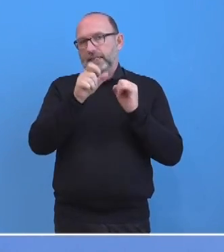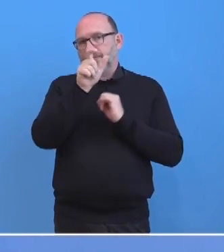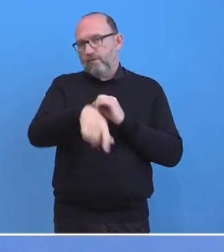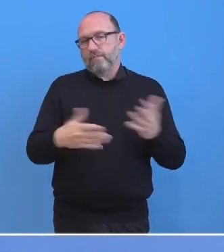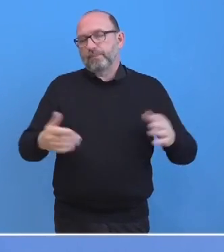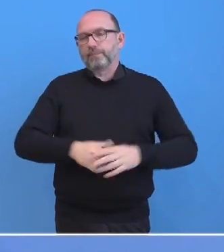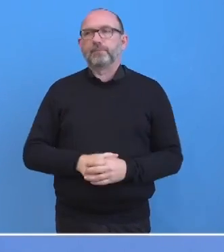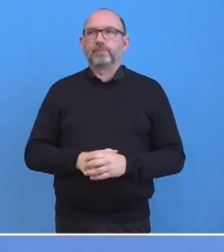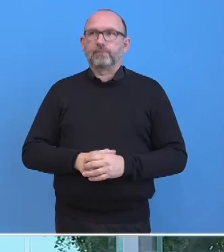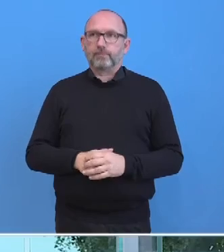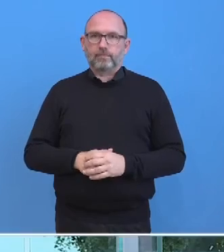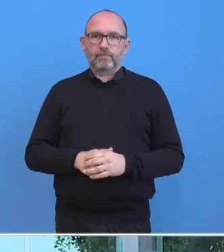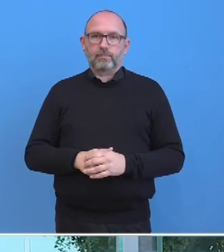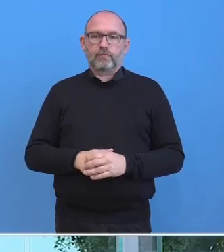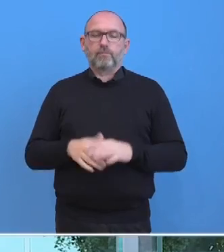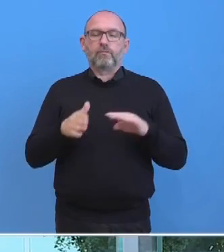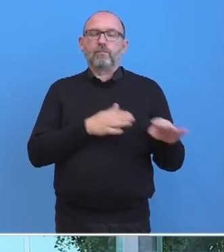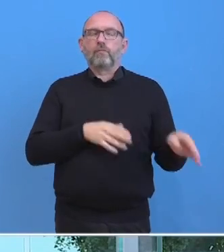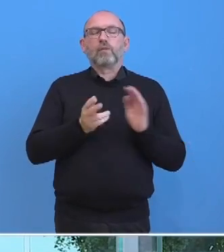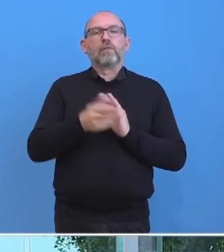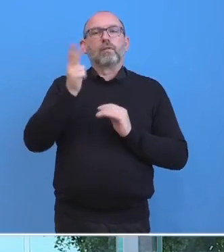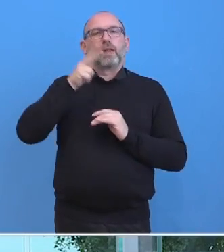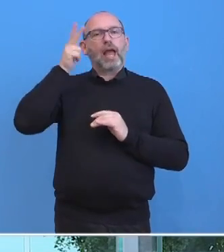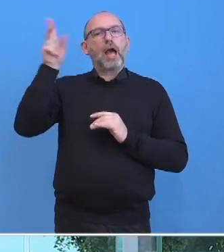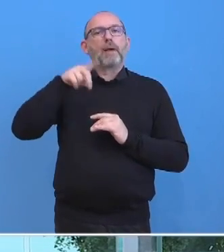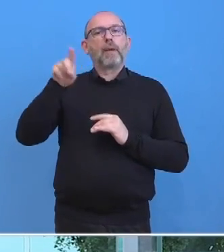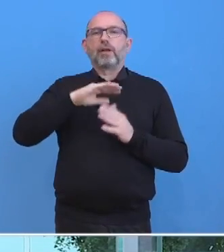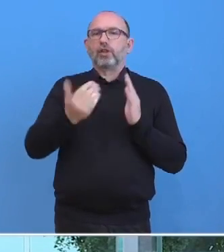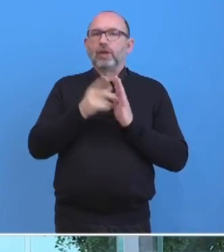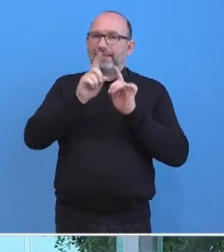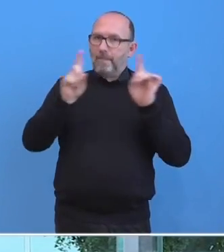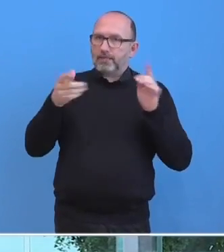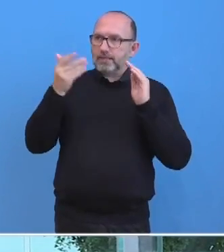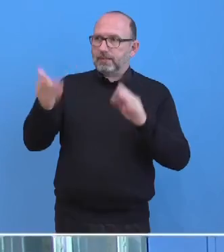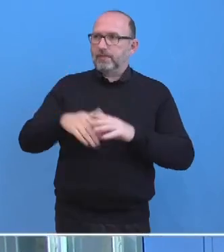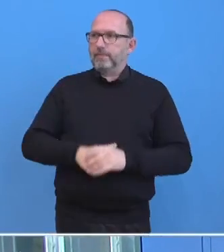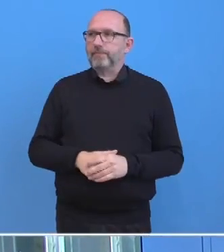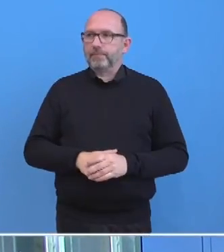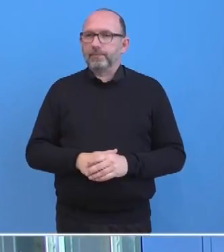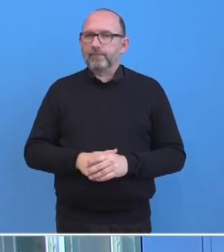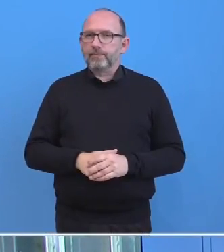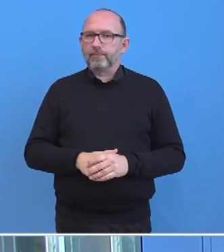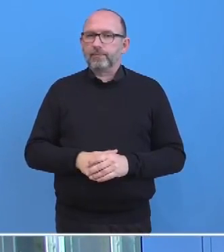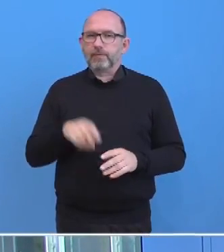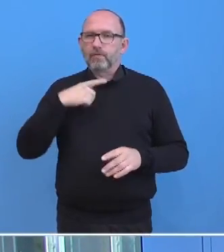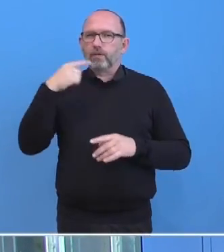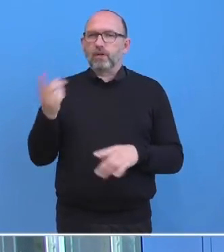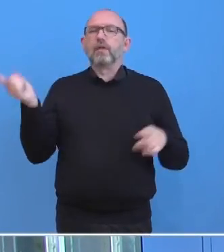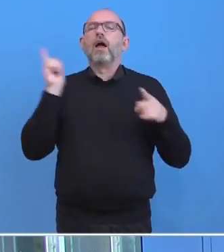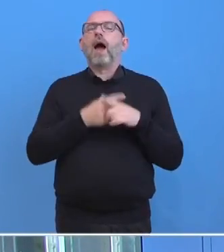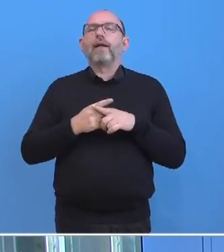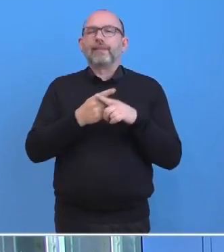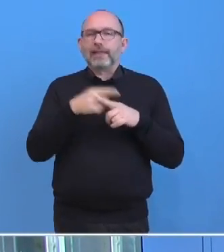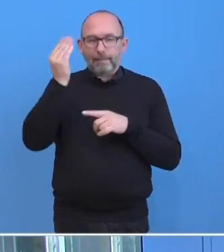Herr Papas, mit einem neuen Thema, bitte. Ja, ich habe eine Frage an das Auswärtige Amt. Frau de Wa, in Athen kursiert die Meldung,